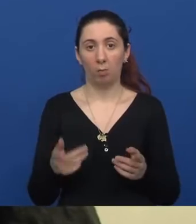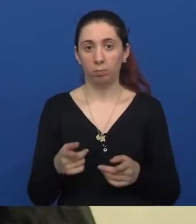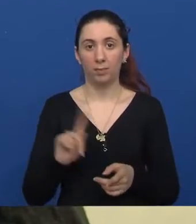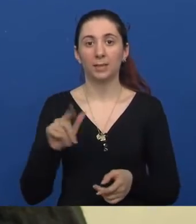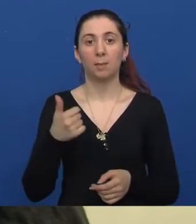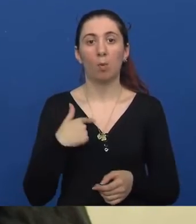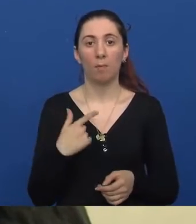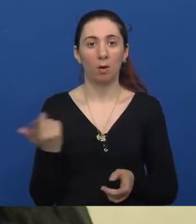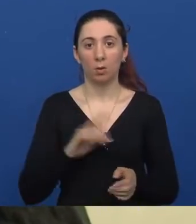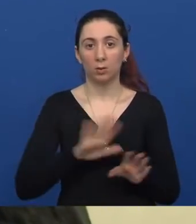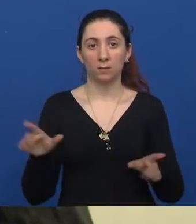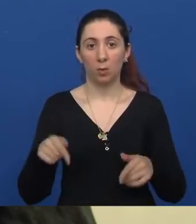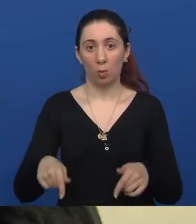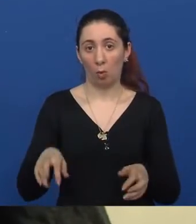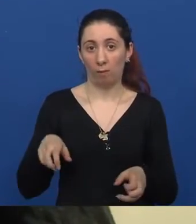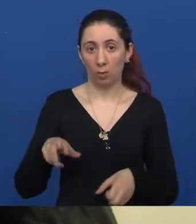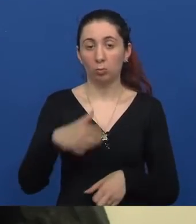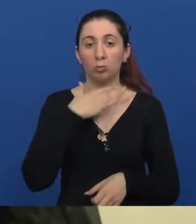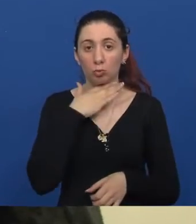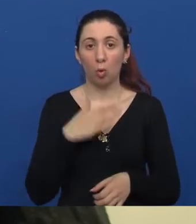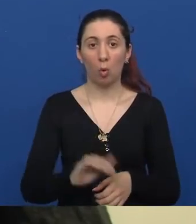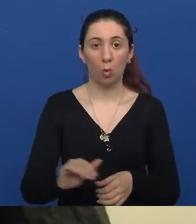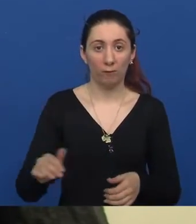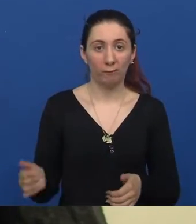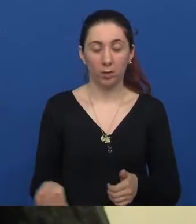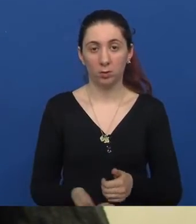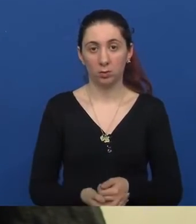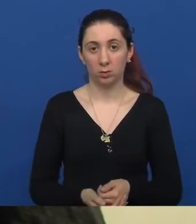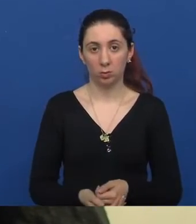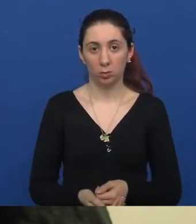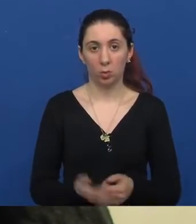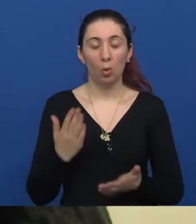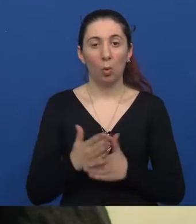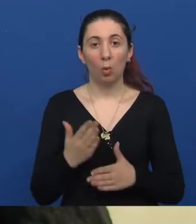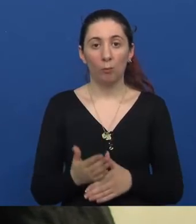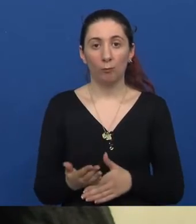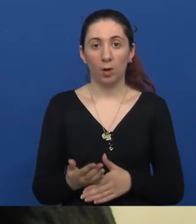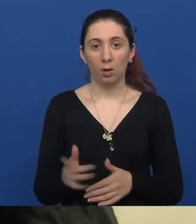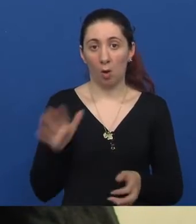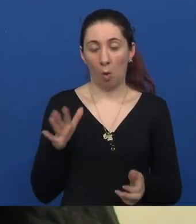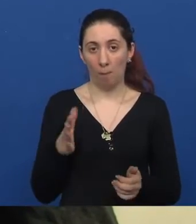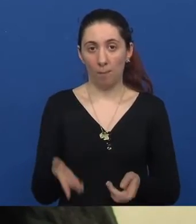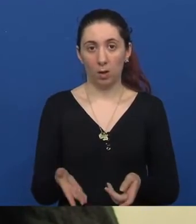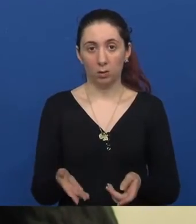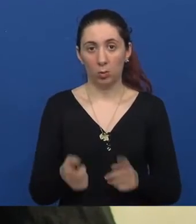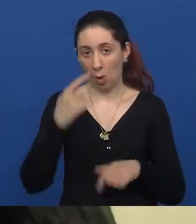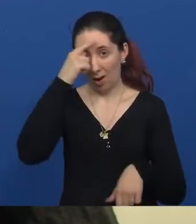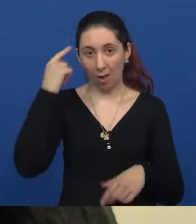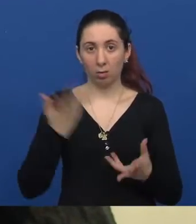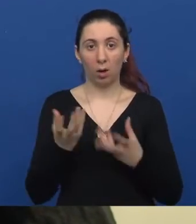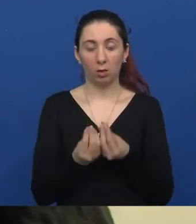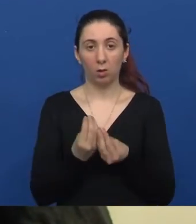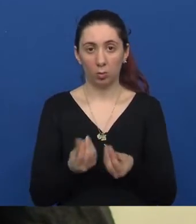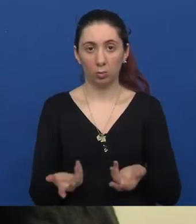meni, nego i svima koji su ove strane idu u školu, vrtić, tako da uvijek je opasno. Pogotovo ljeti kad je